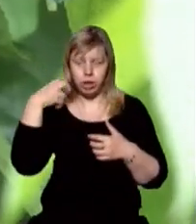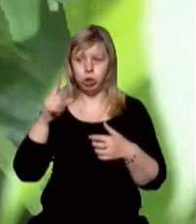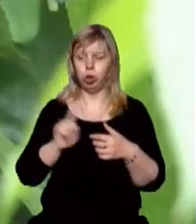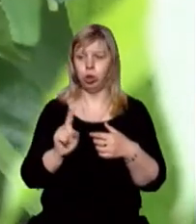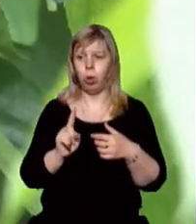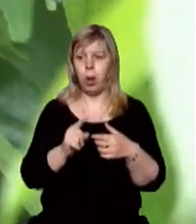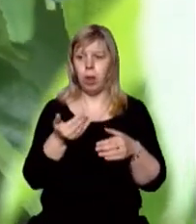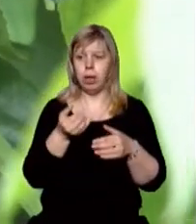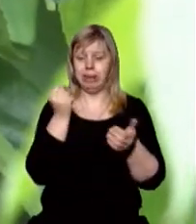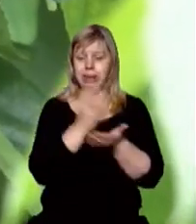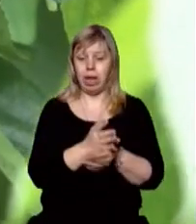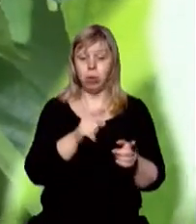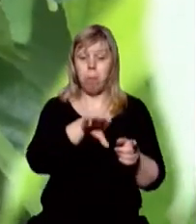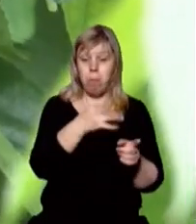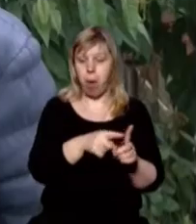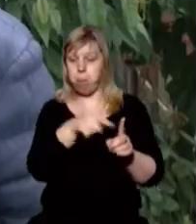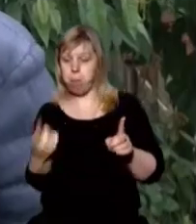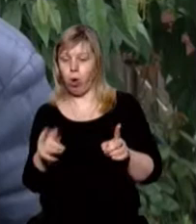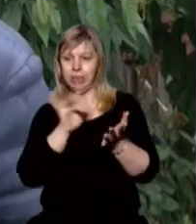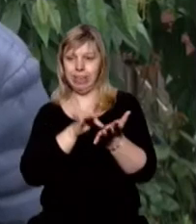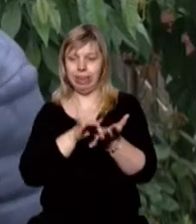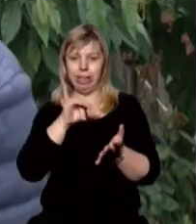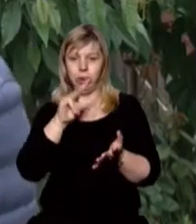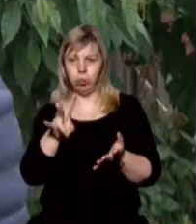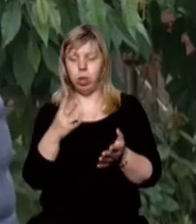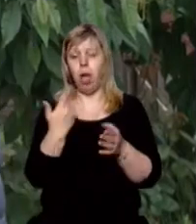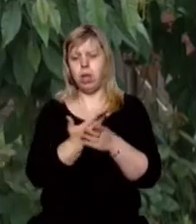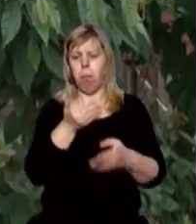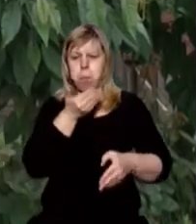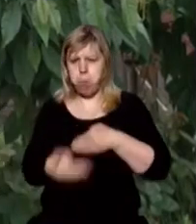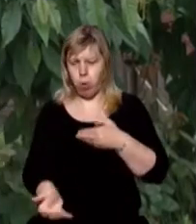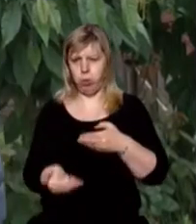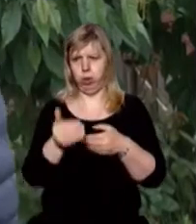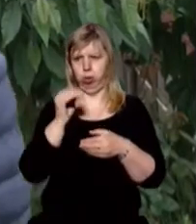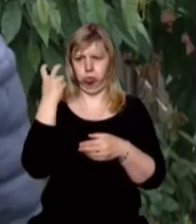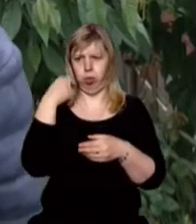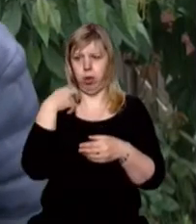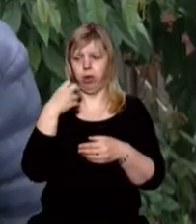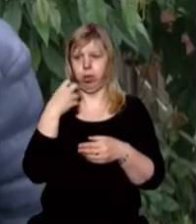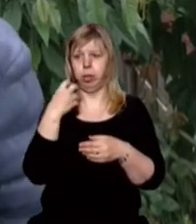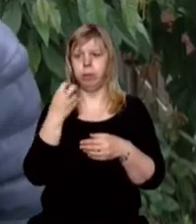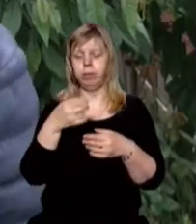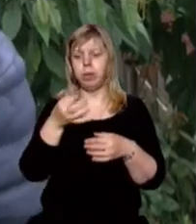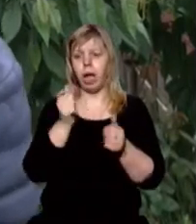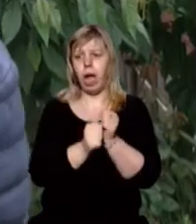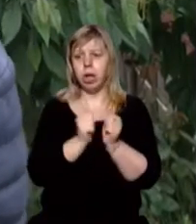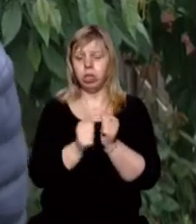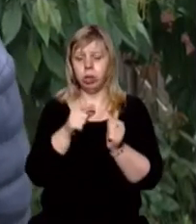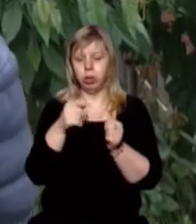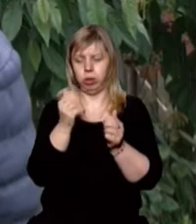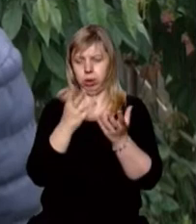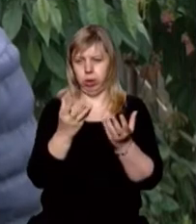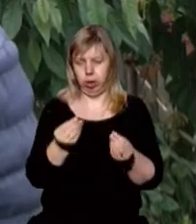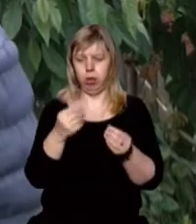що зразу після цього. І потім є ще така пізніша черешня, пізня, що нас кажуть, ропоговшка